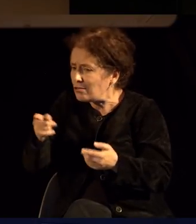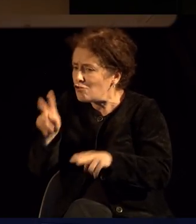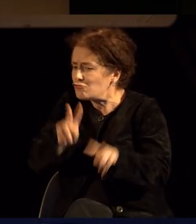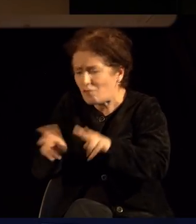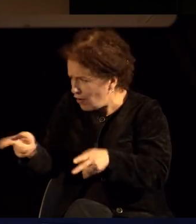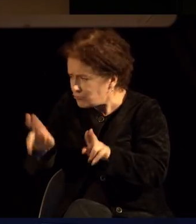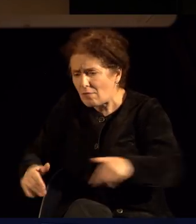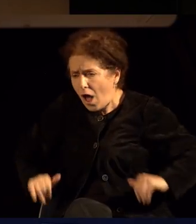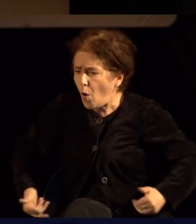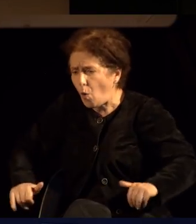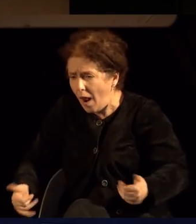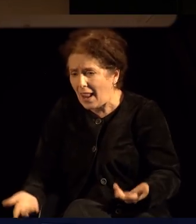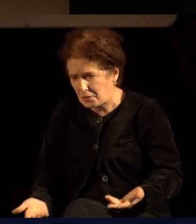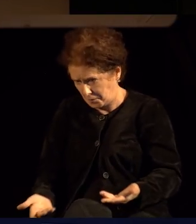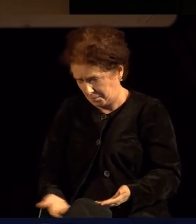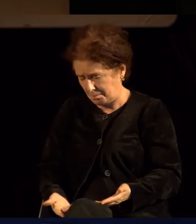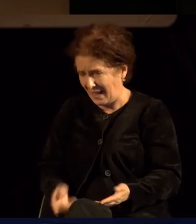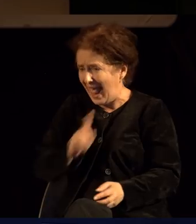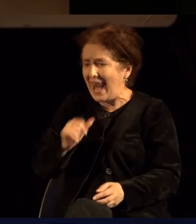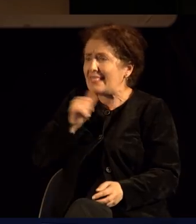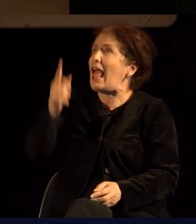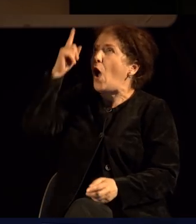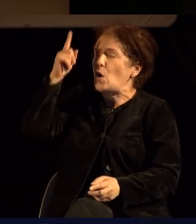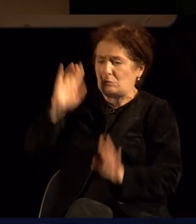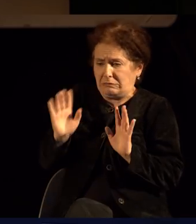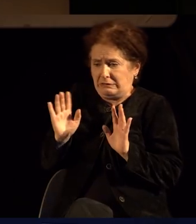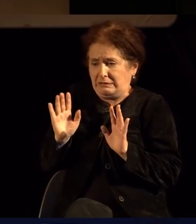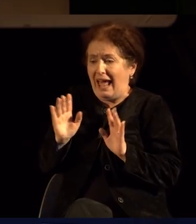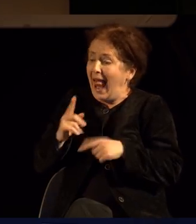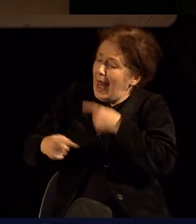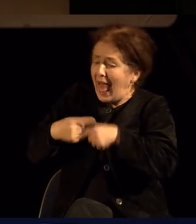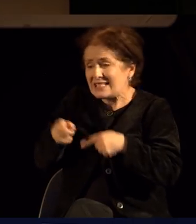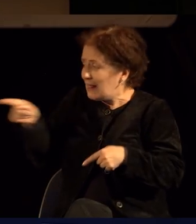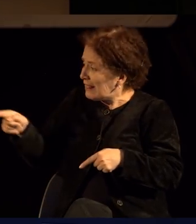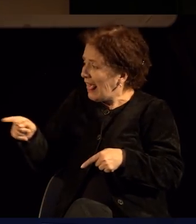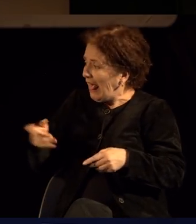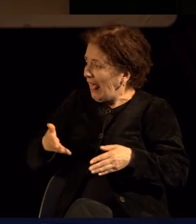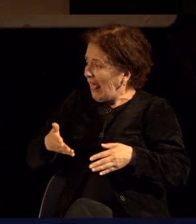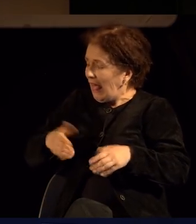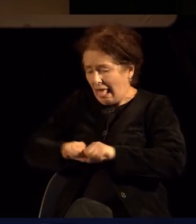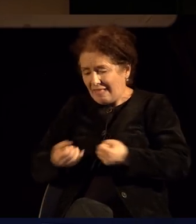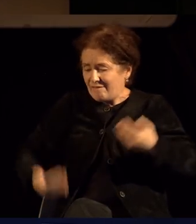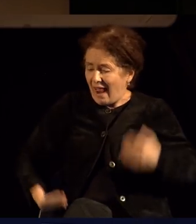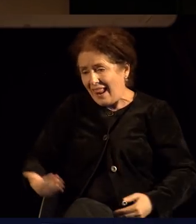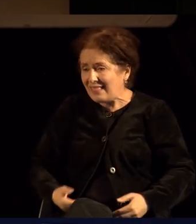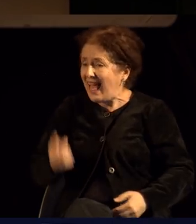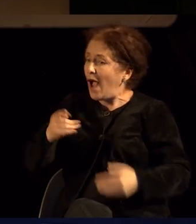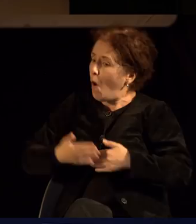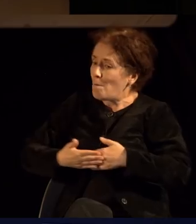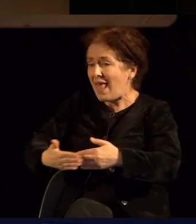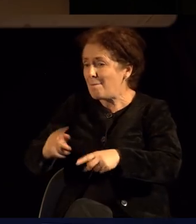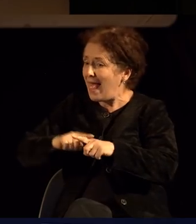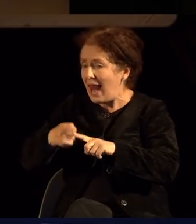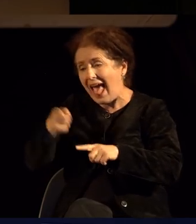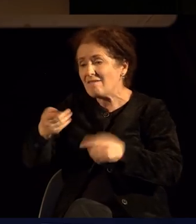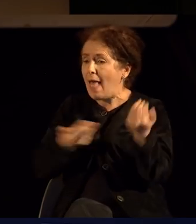Мене ми е, или, например, нере, боже, нешто наследно, без да навлегуваат во